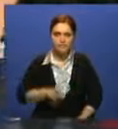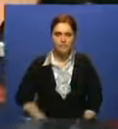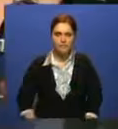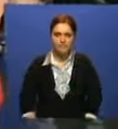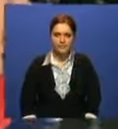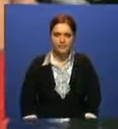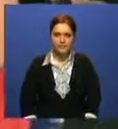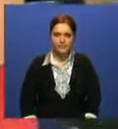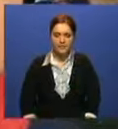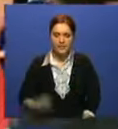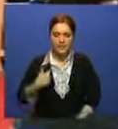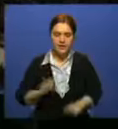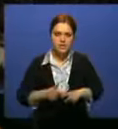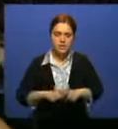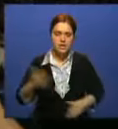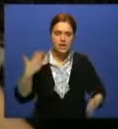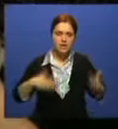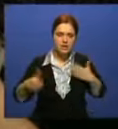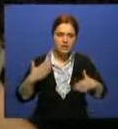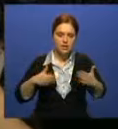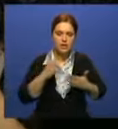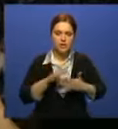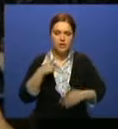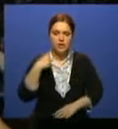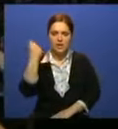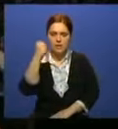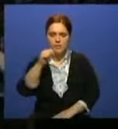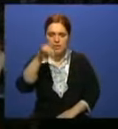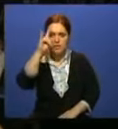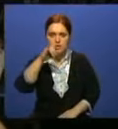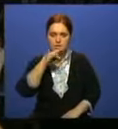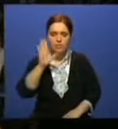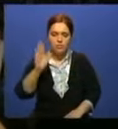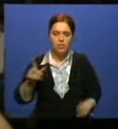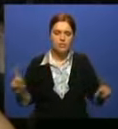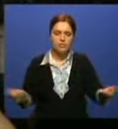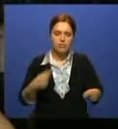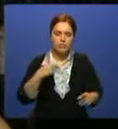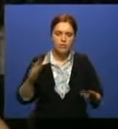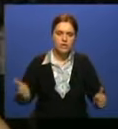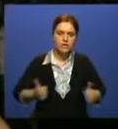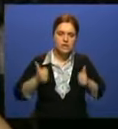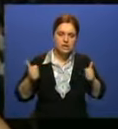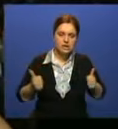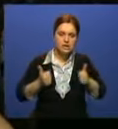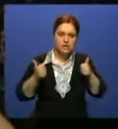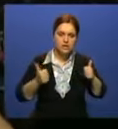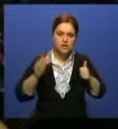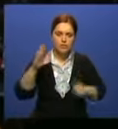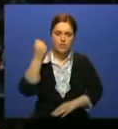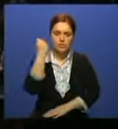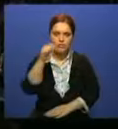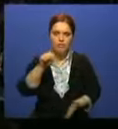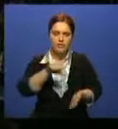очень рад, что двукратный чемпион казахстанской. У нас в Казахстане именно растет и растет, думаю. Я буду стараться в чемпионате Азии, чемпионате мира